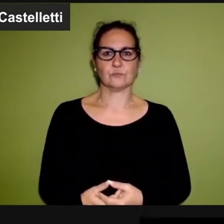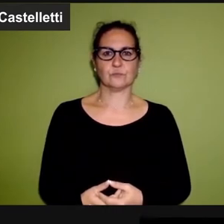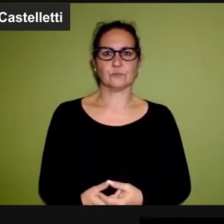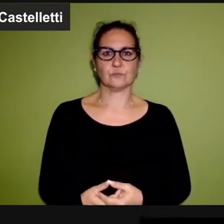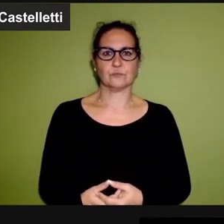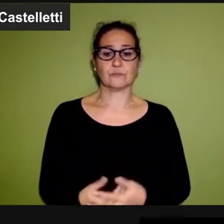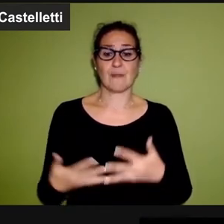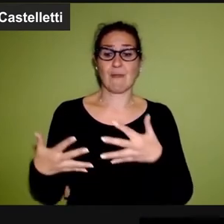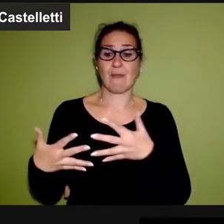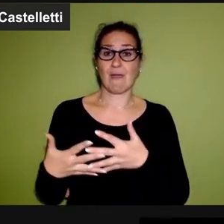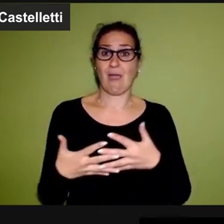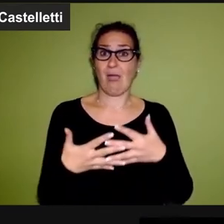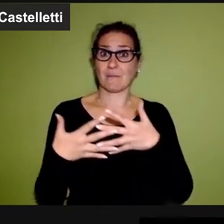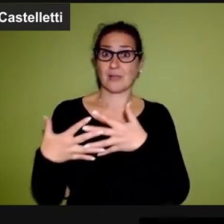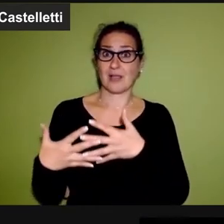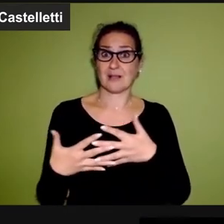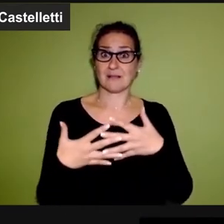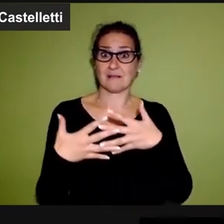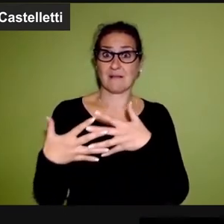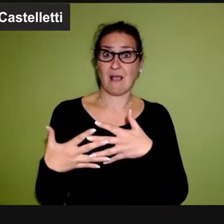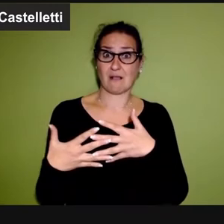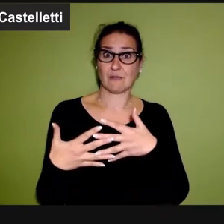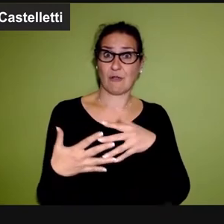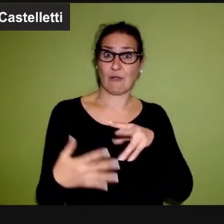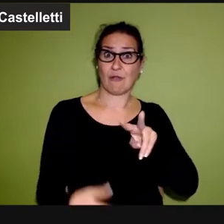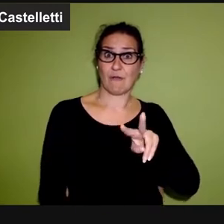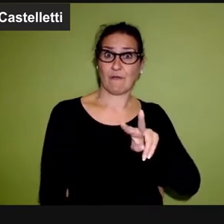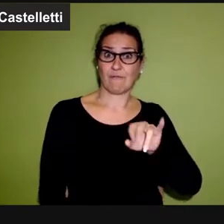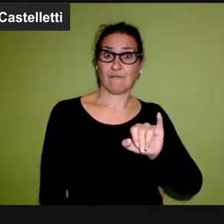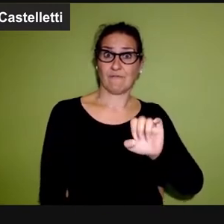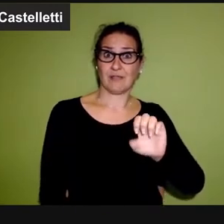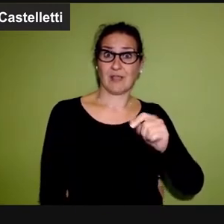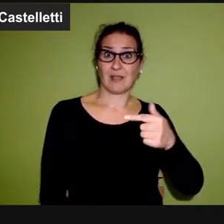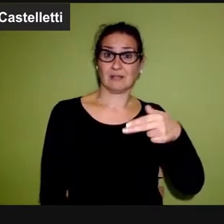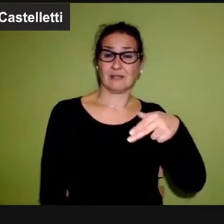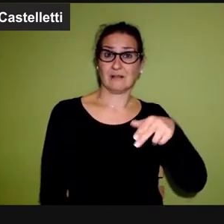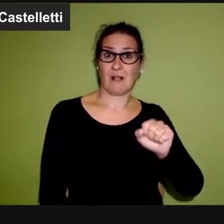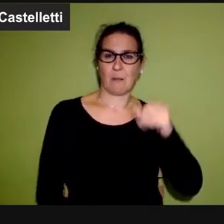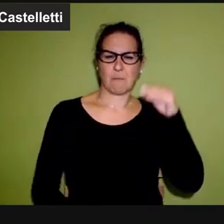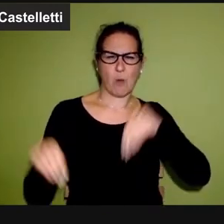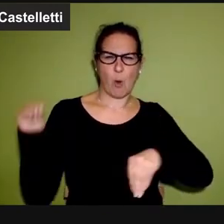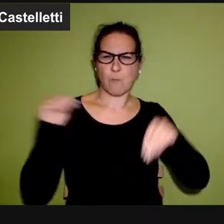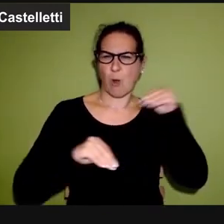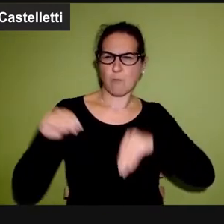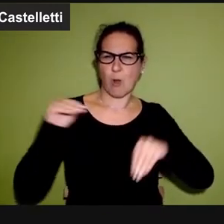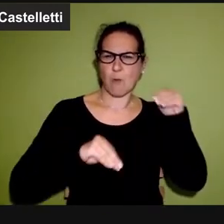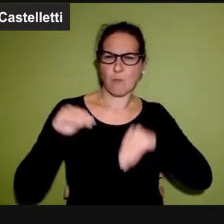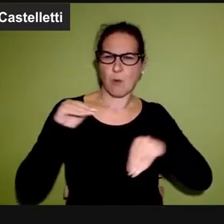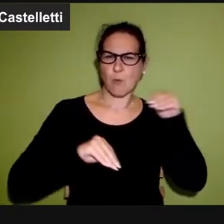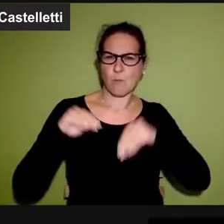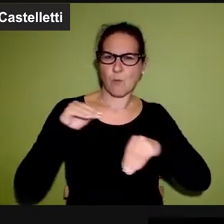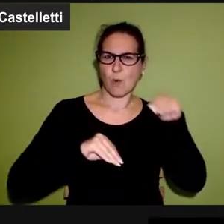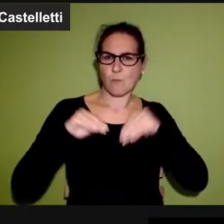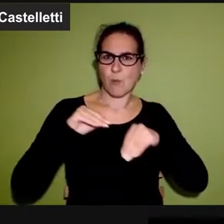il primo bombardamento americano sul Vietnam occupava